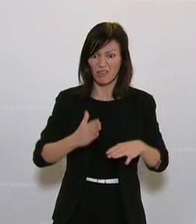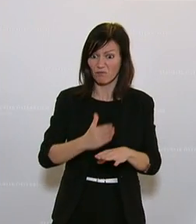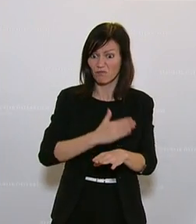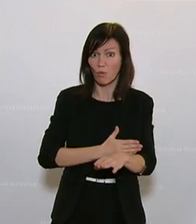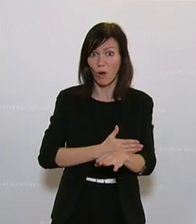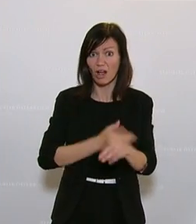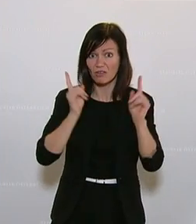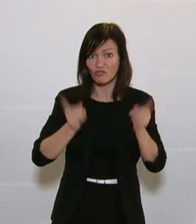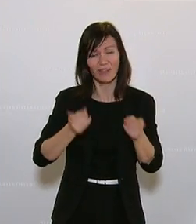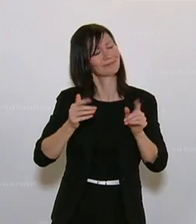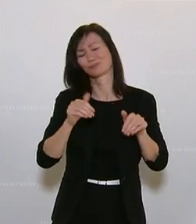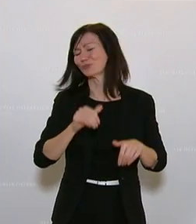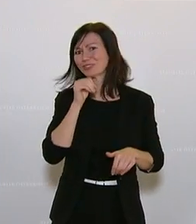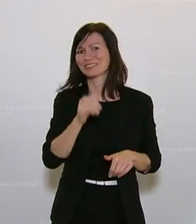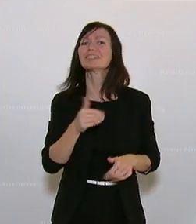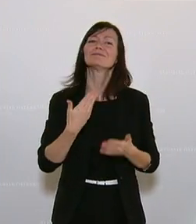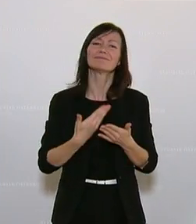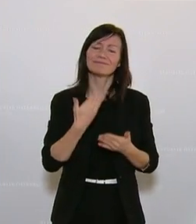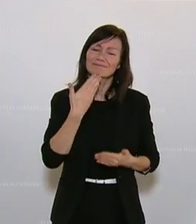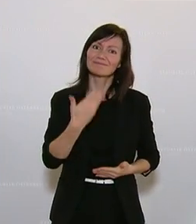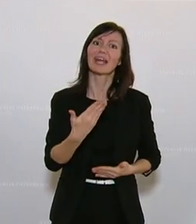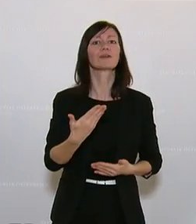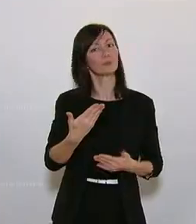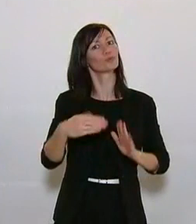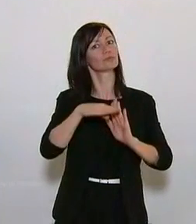Dank und ich bitte um Zustimmung zu dieser Gesetzesmaterie.